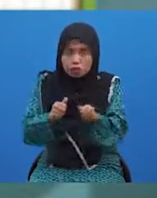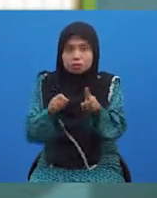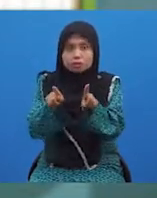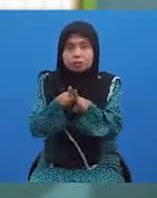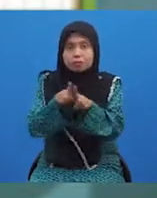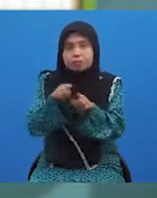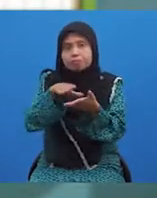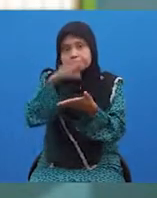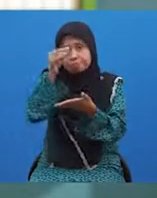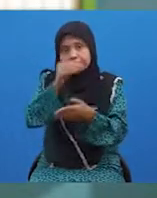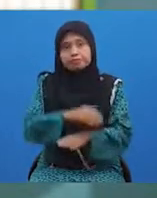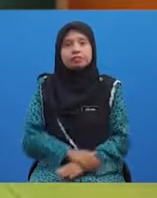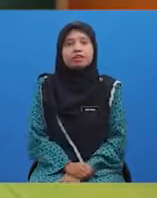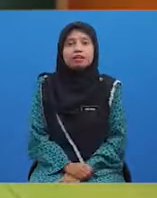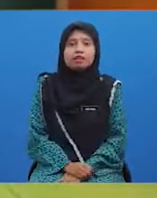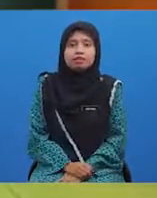dengan cikgu.